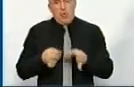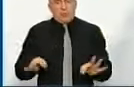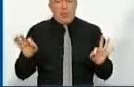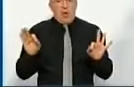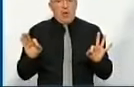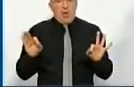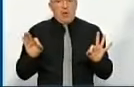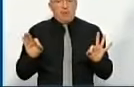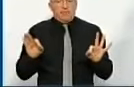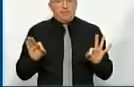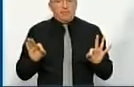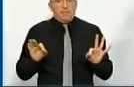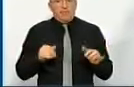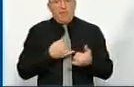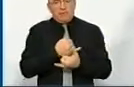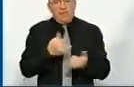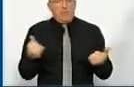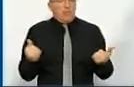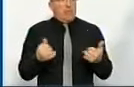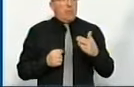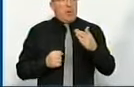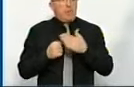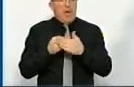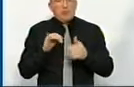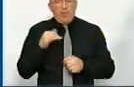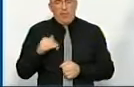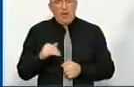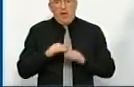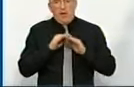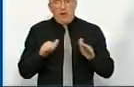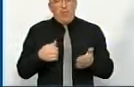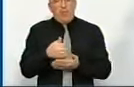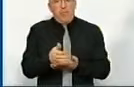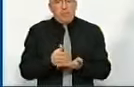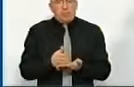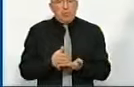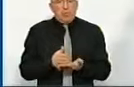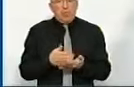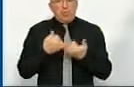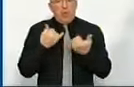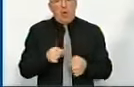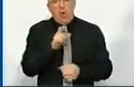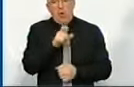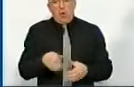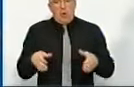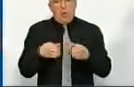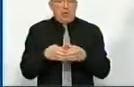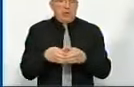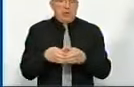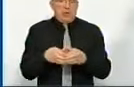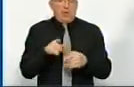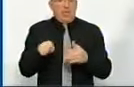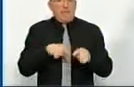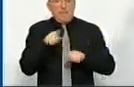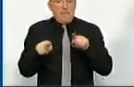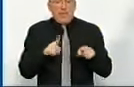забезпечити базовий рівень послуг для громади. Ті